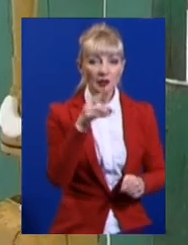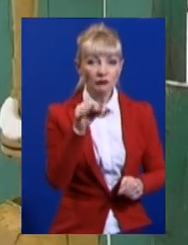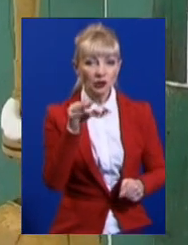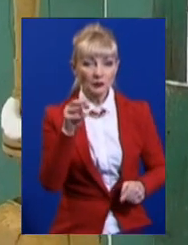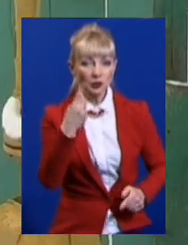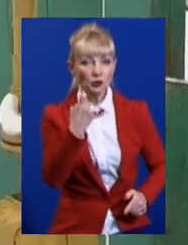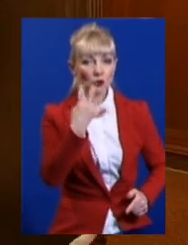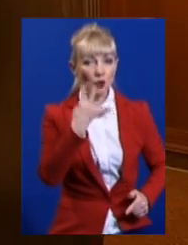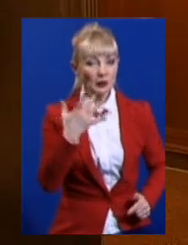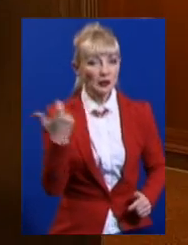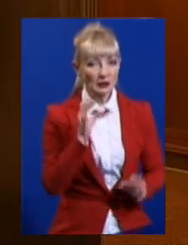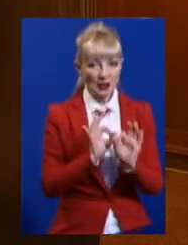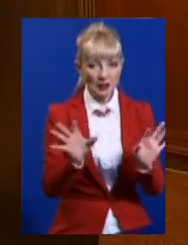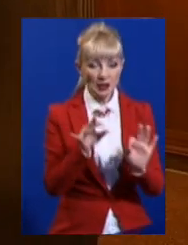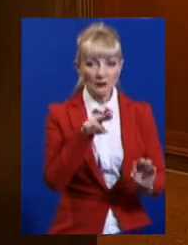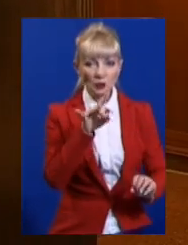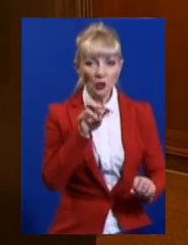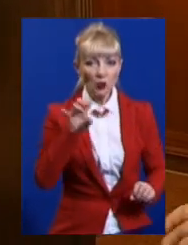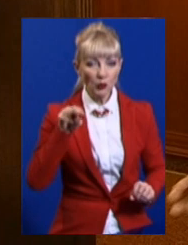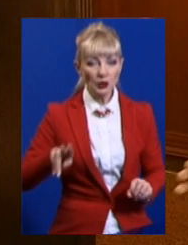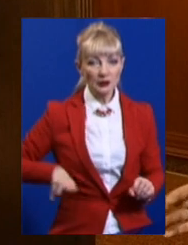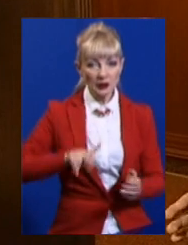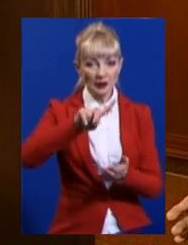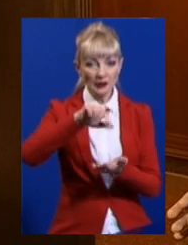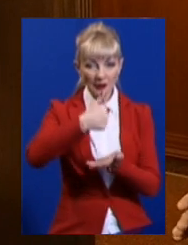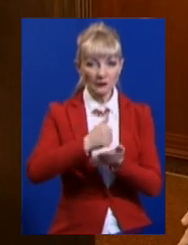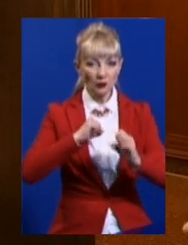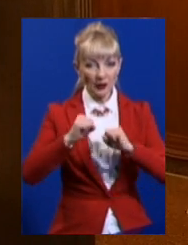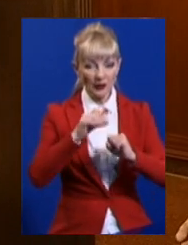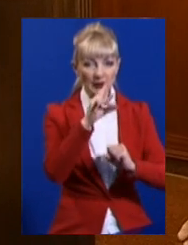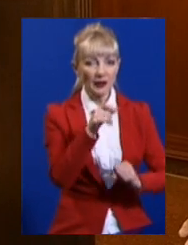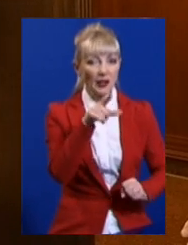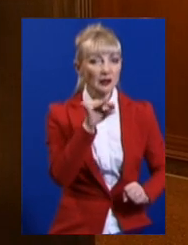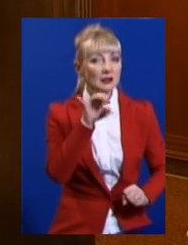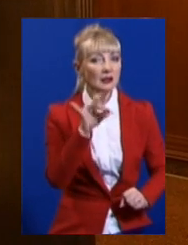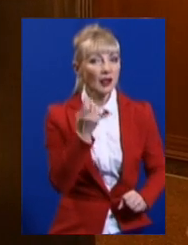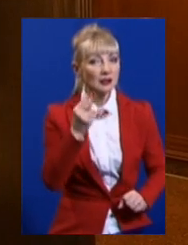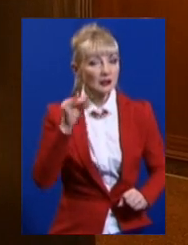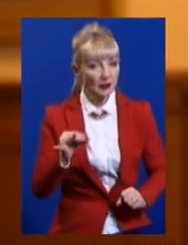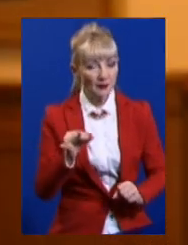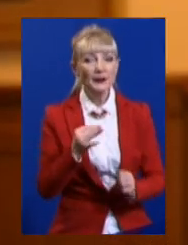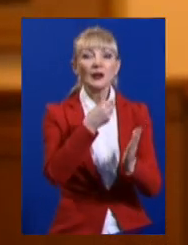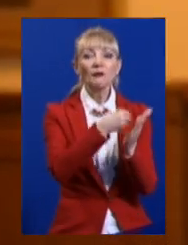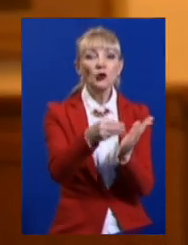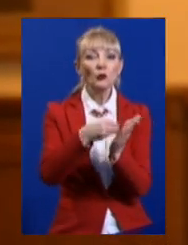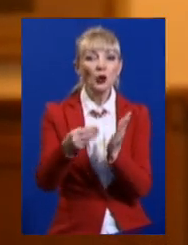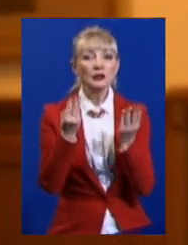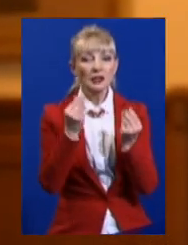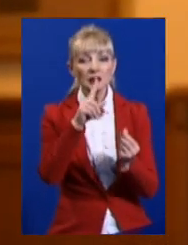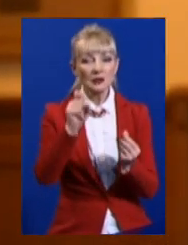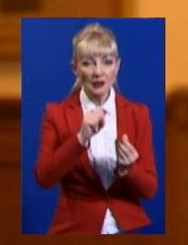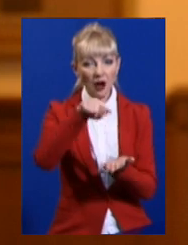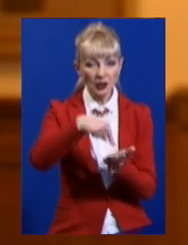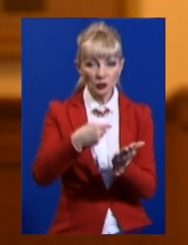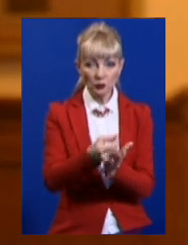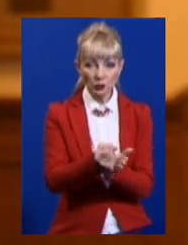власників, розповідає Олег Дробот, директор міського департаменту реєстрації. Він каже, помешкання викуповують коштом міського бюджету.